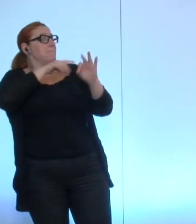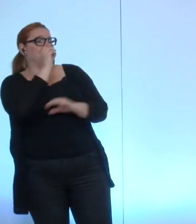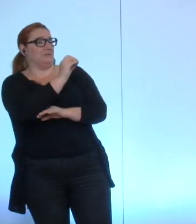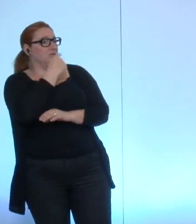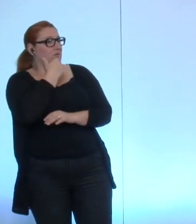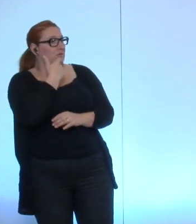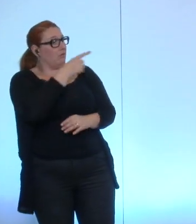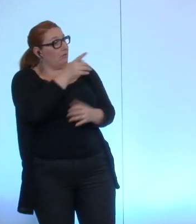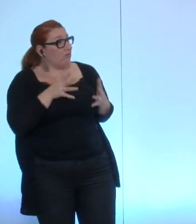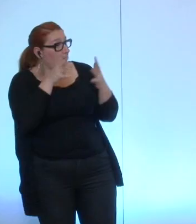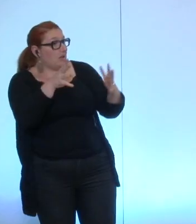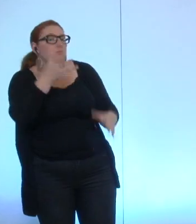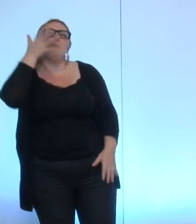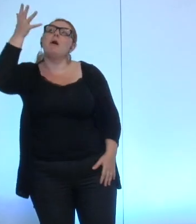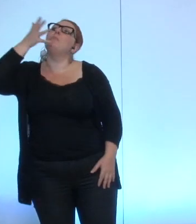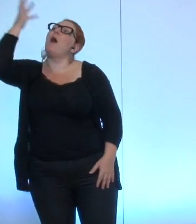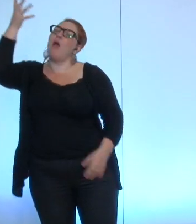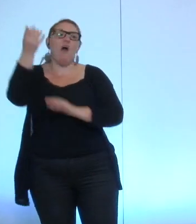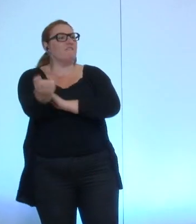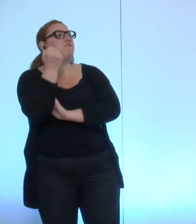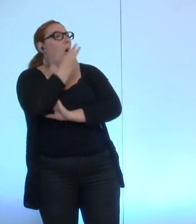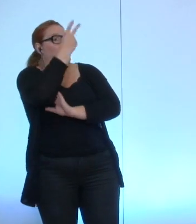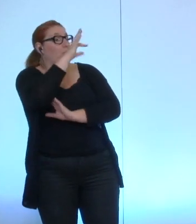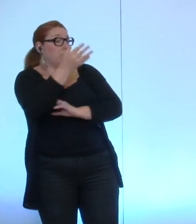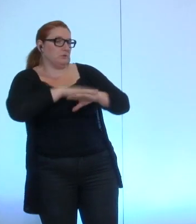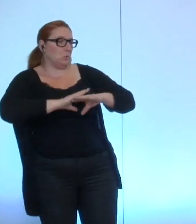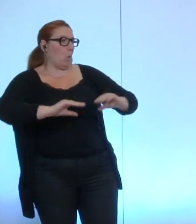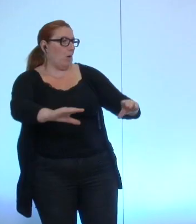très fort au niveau des mots beaucoup moins au niveau des actes merci